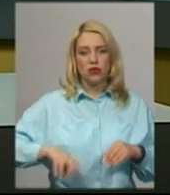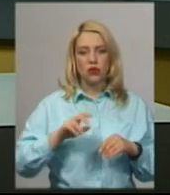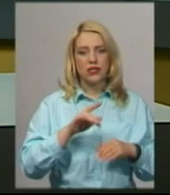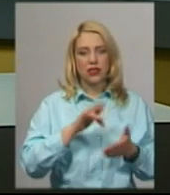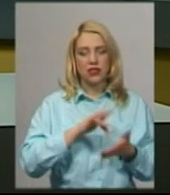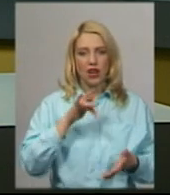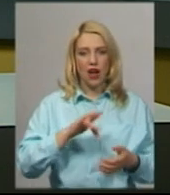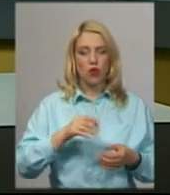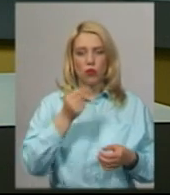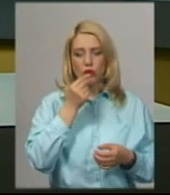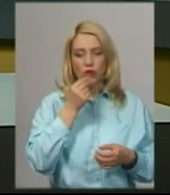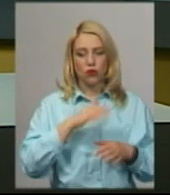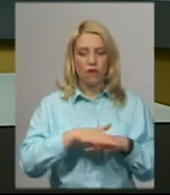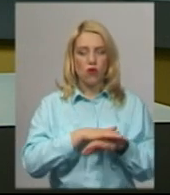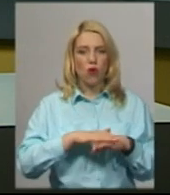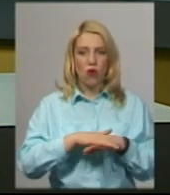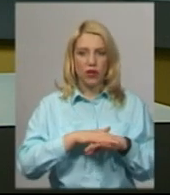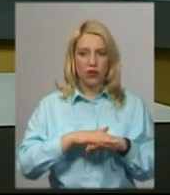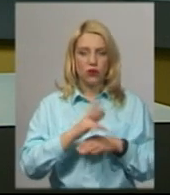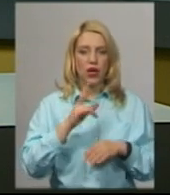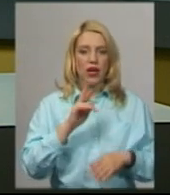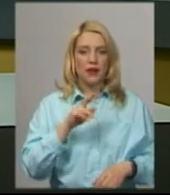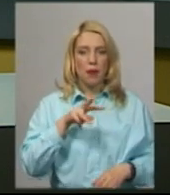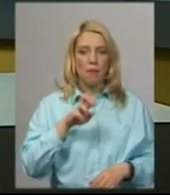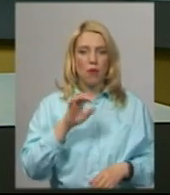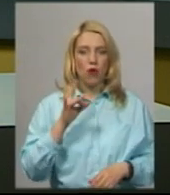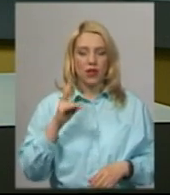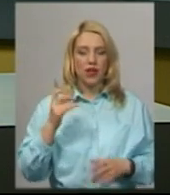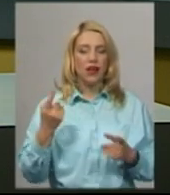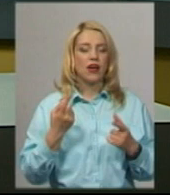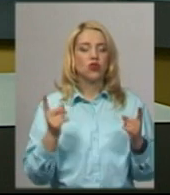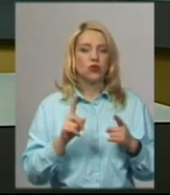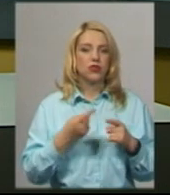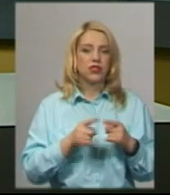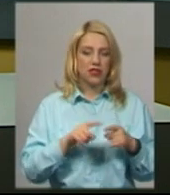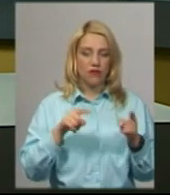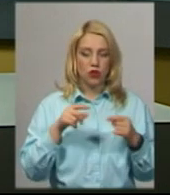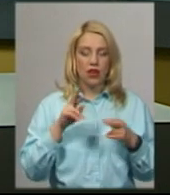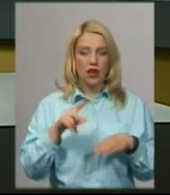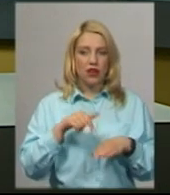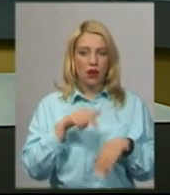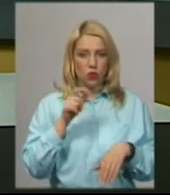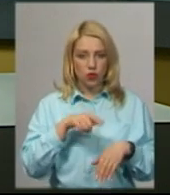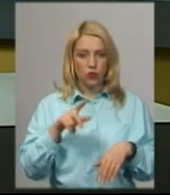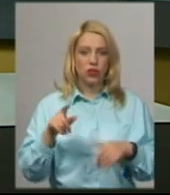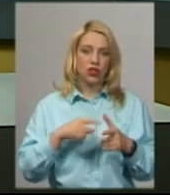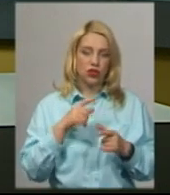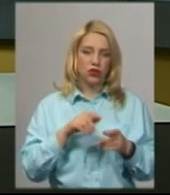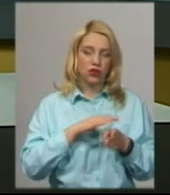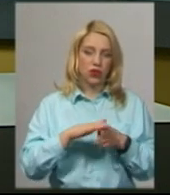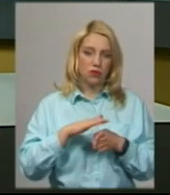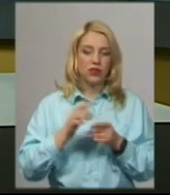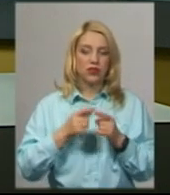продуктового ринку Наталія Ямборко. Що це за вимоги, як реагують на них люди та чи дотримуються тих норм, що залишилися,